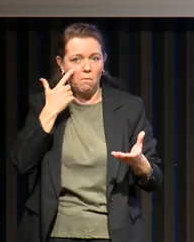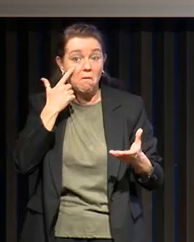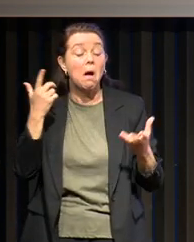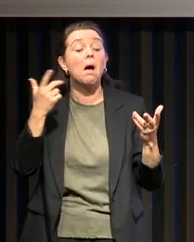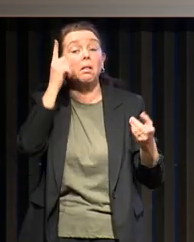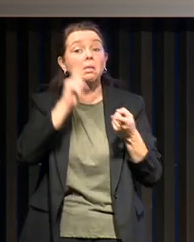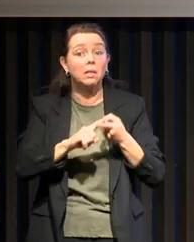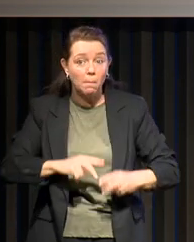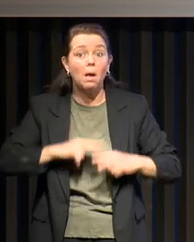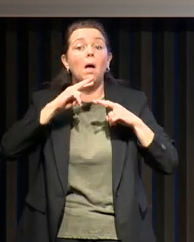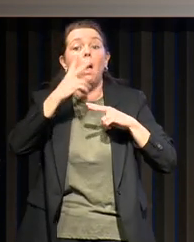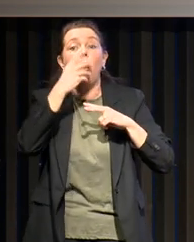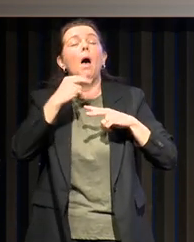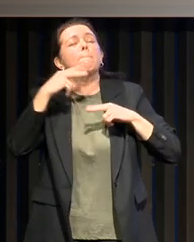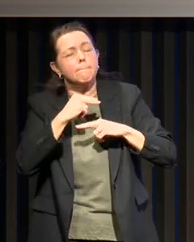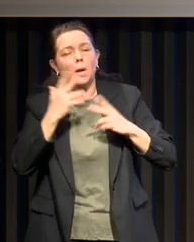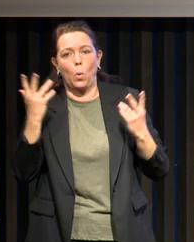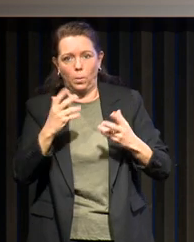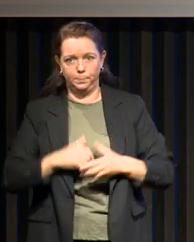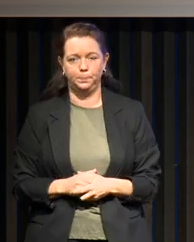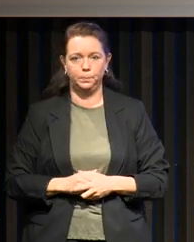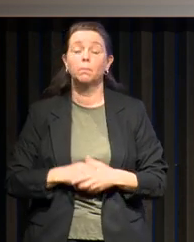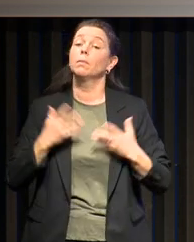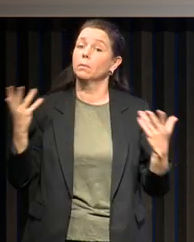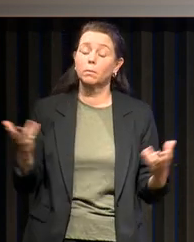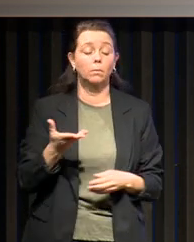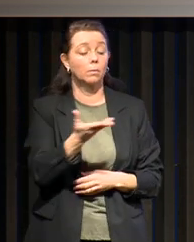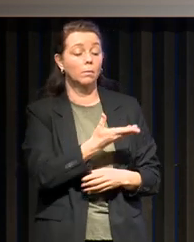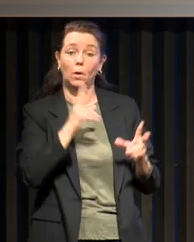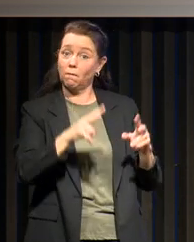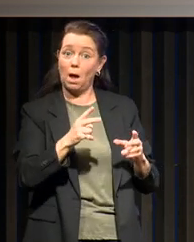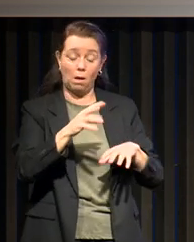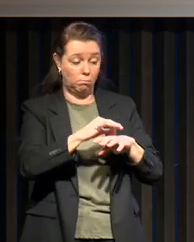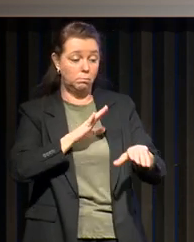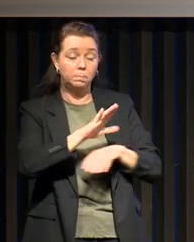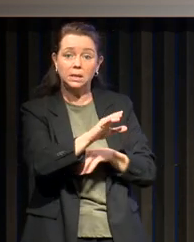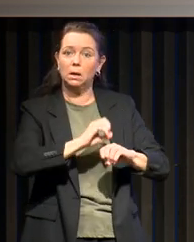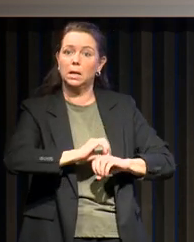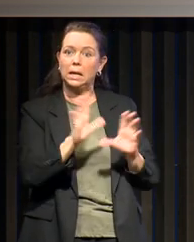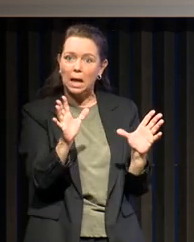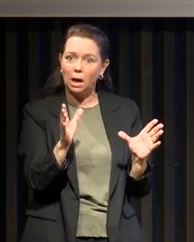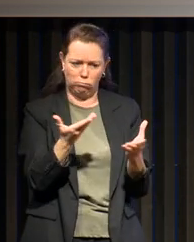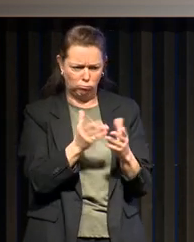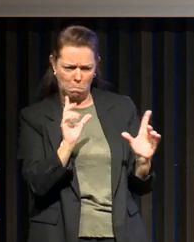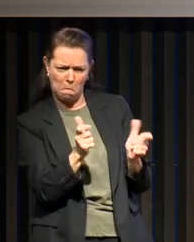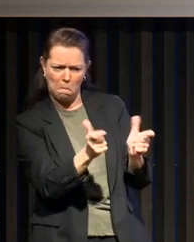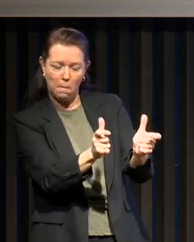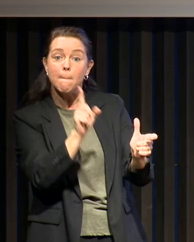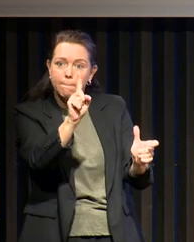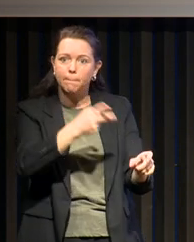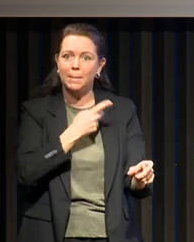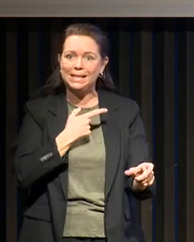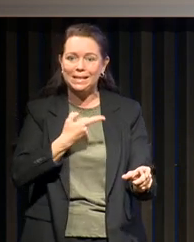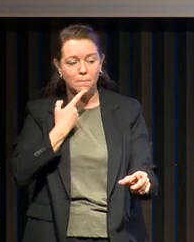obstructive du sommeil, c'est que ces apnées du sommeil, qui ont pourtant une description très claire, n'ont été abordées par la médecine que très récemment, il y a